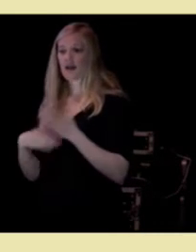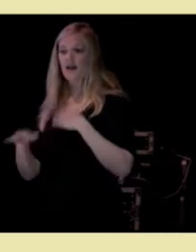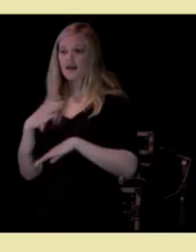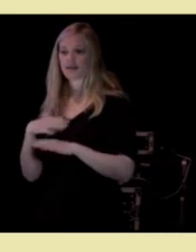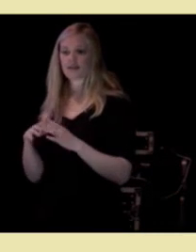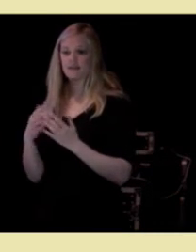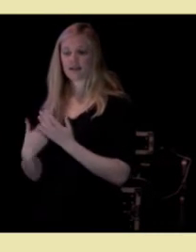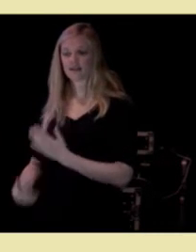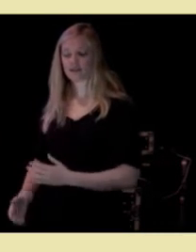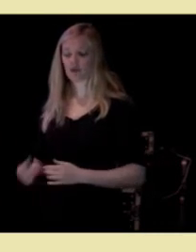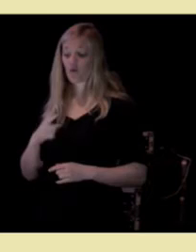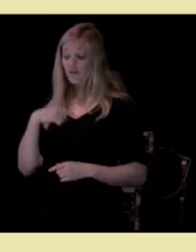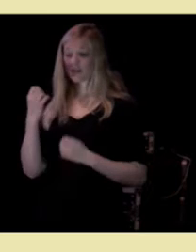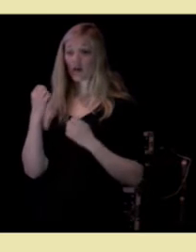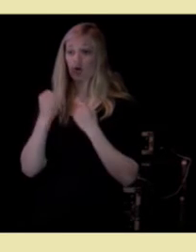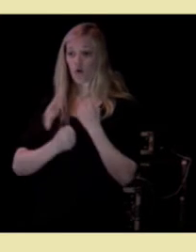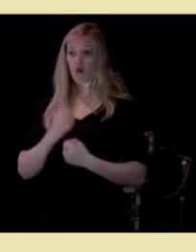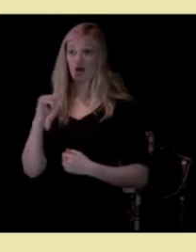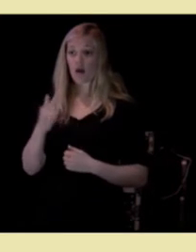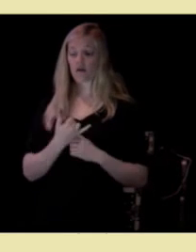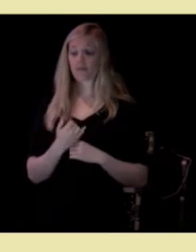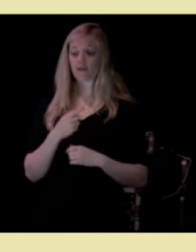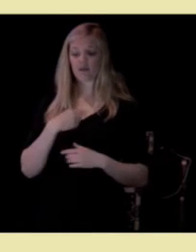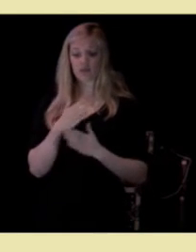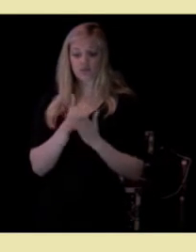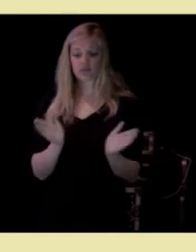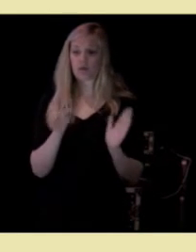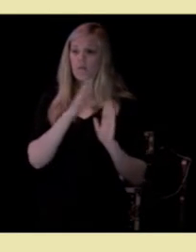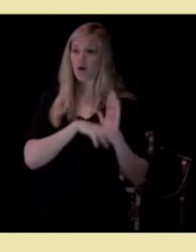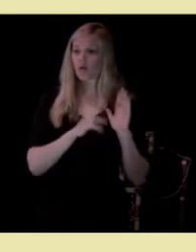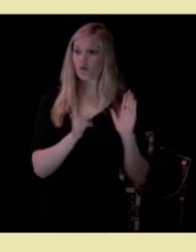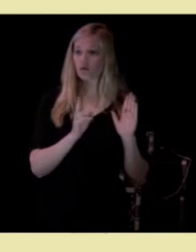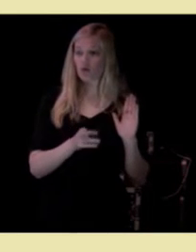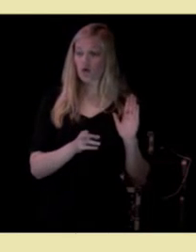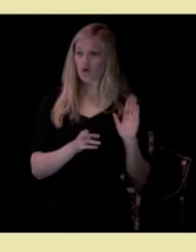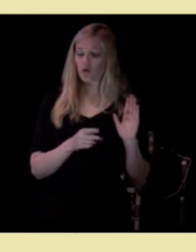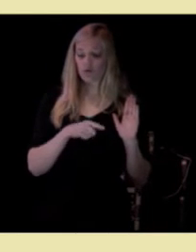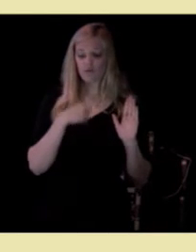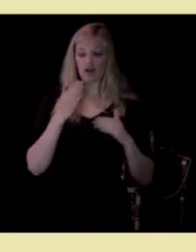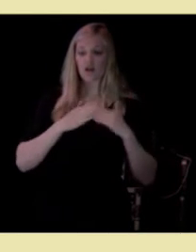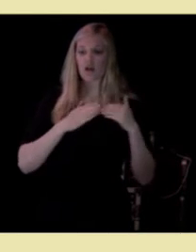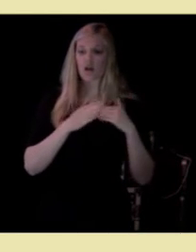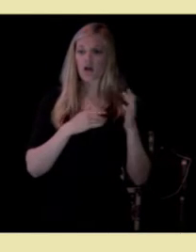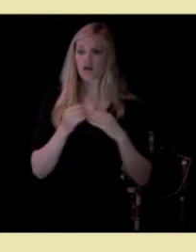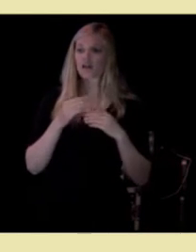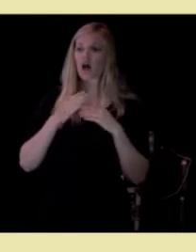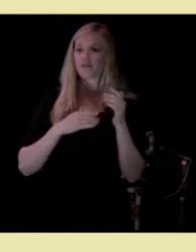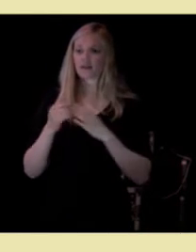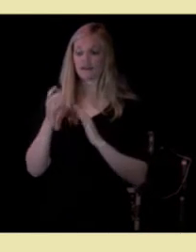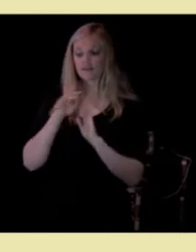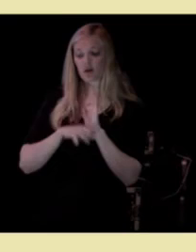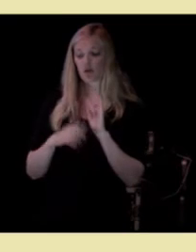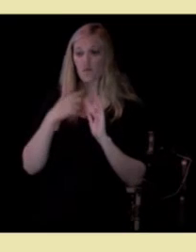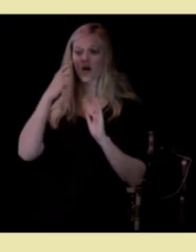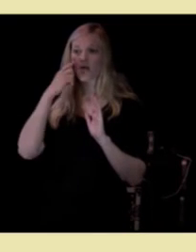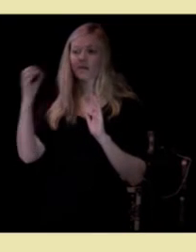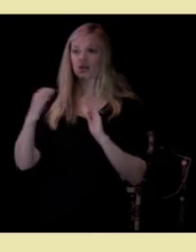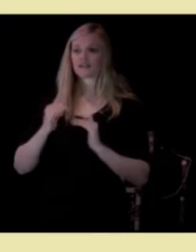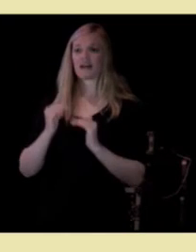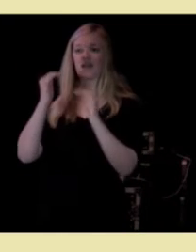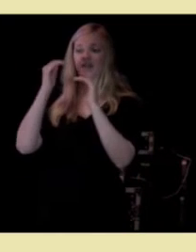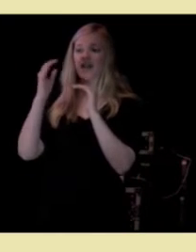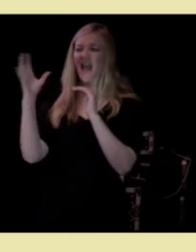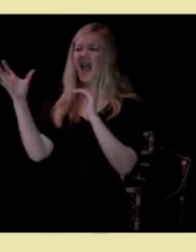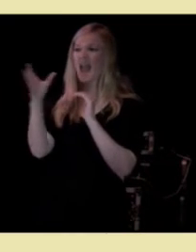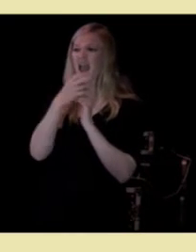innfri. Vi har bestemt oss for å utvide planen så nå lager vi en handlingsplan om kompetanseheving i hele